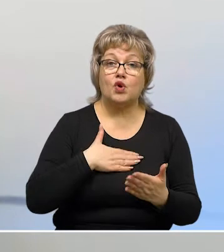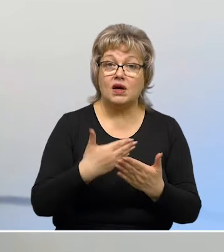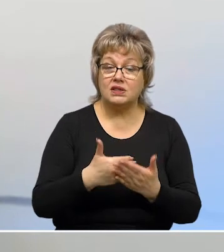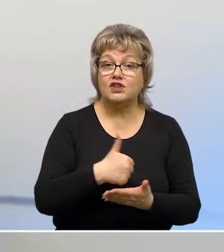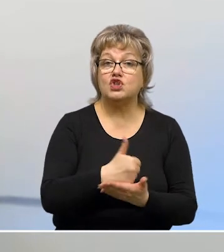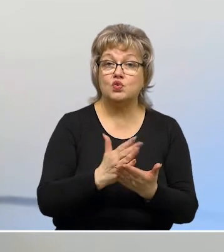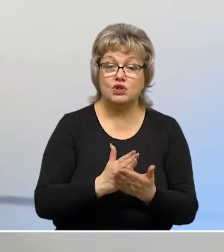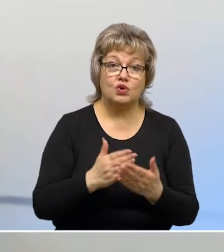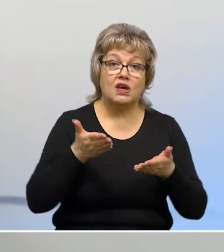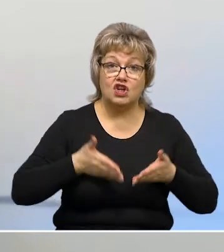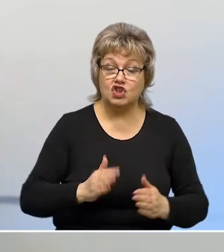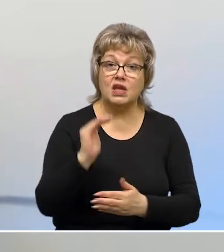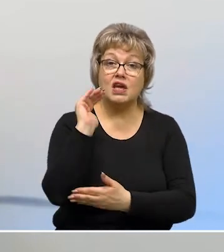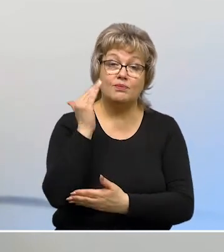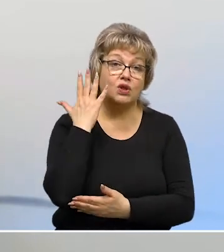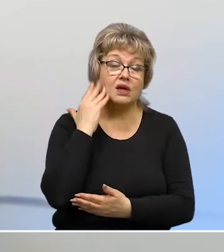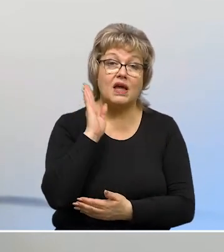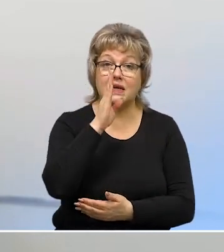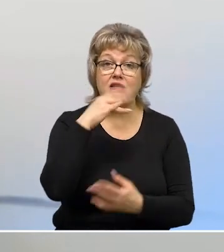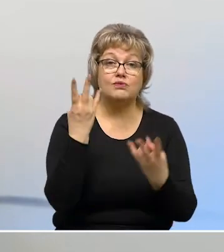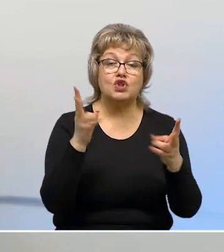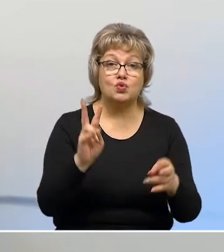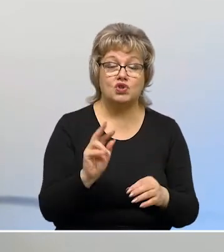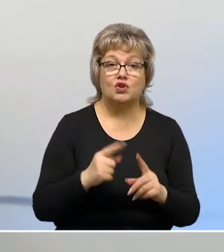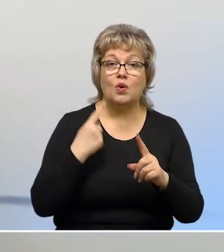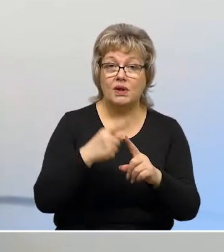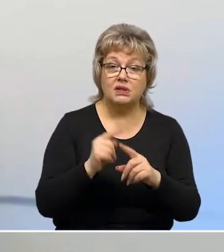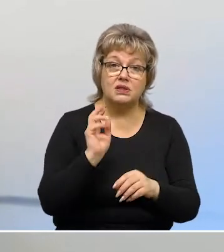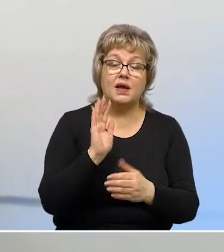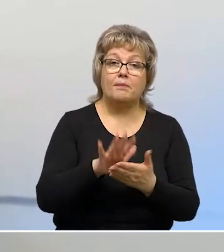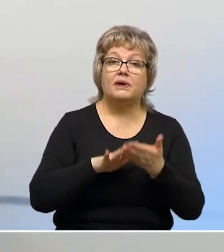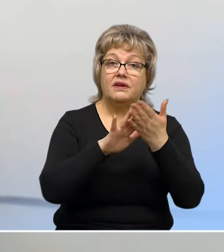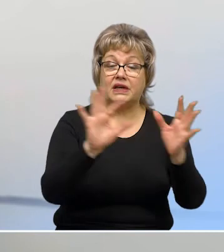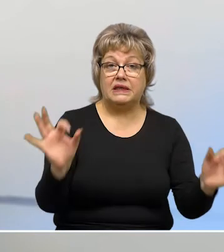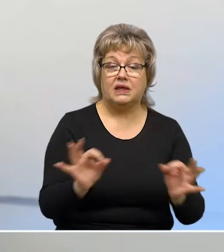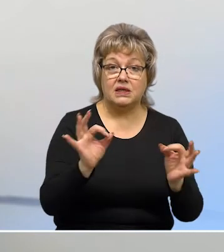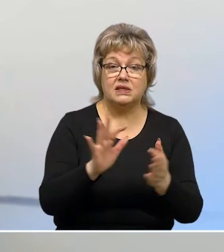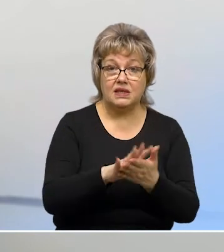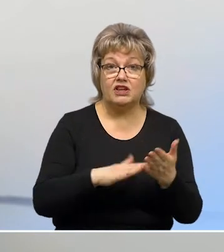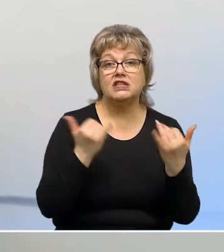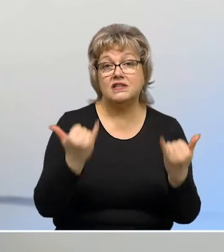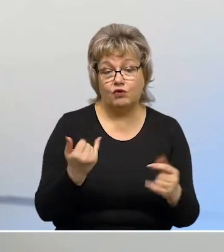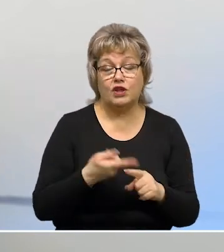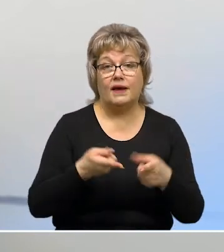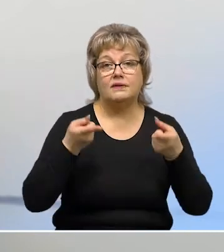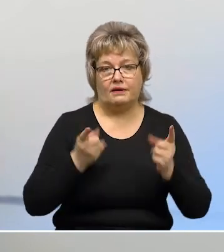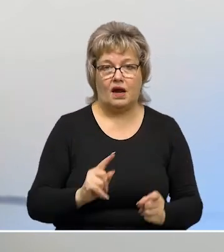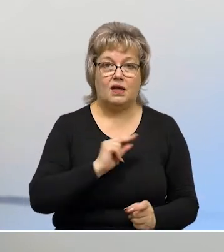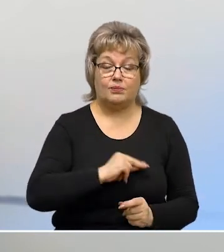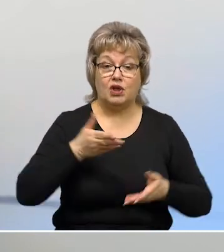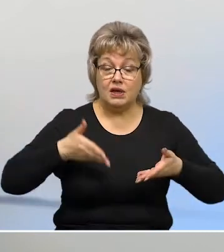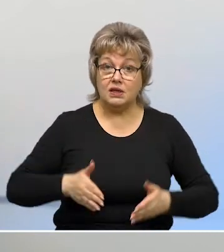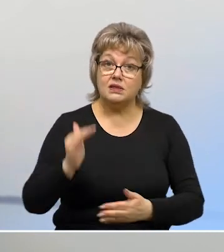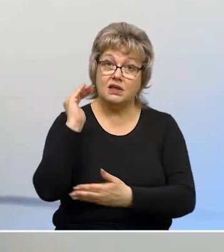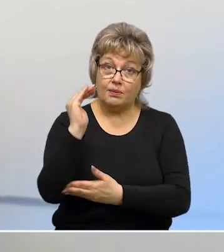проактивности услуги рождения ребенка, когда родителям не нужно будет дополнительно подавать никаких заявлений, сегодня это реально